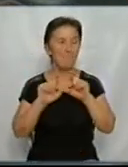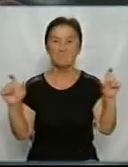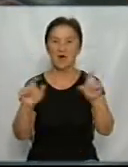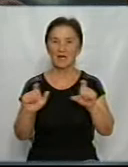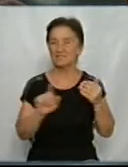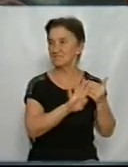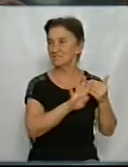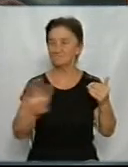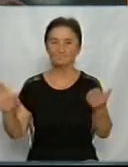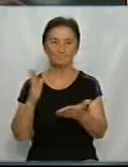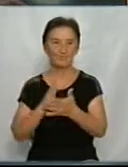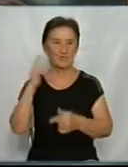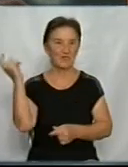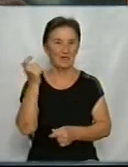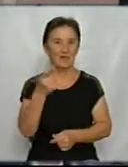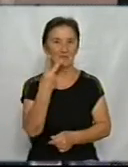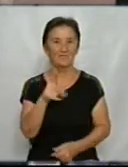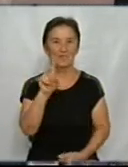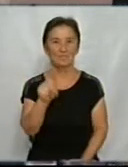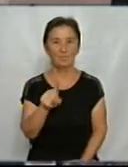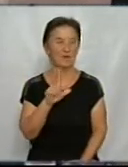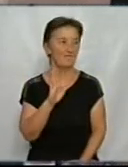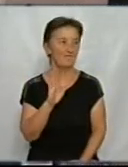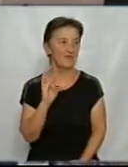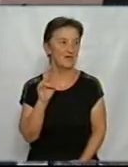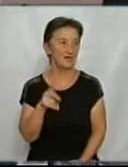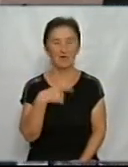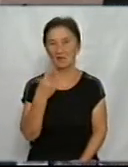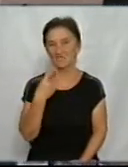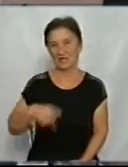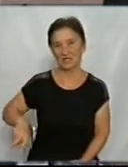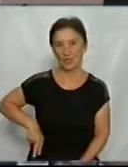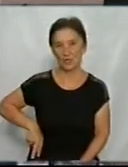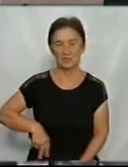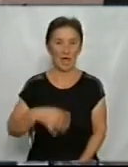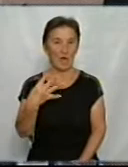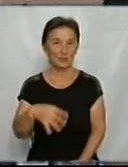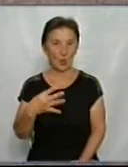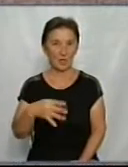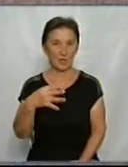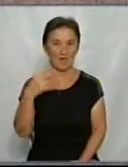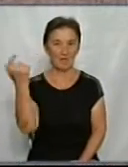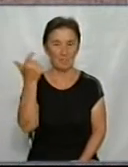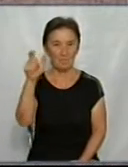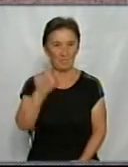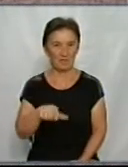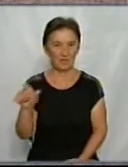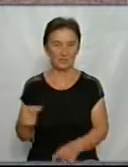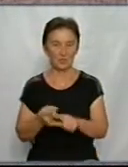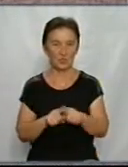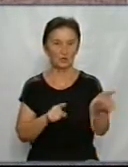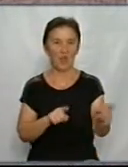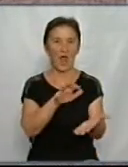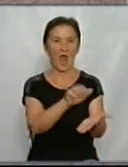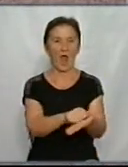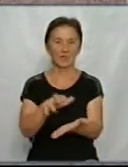ринку є власністю підприємства 22 вік, каже директорка Алла Пунько. Говорить, 40 підприємців з шести сотень, які орендують магазини на